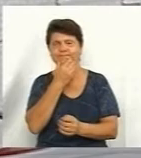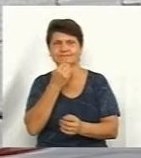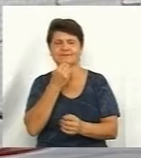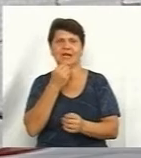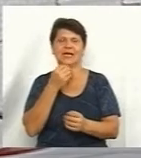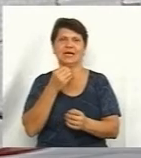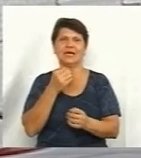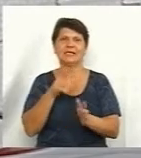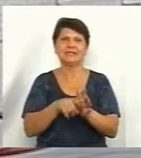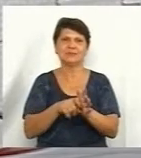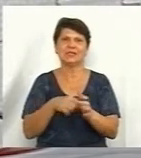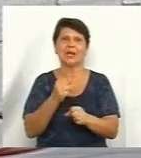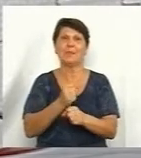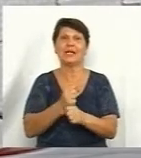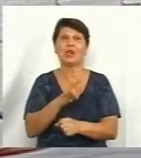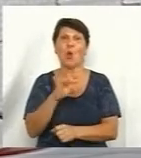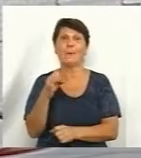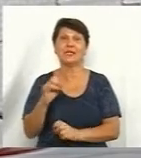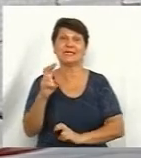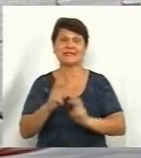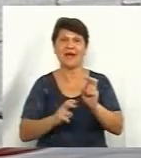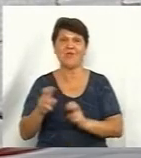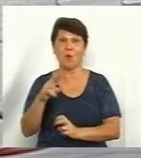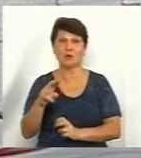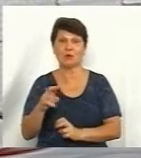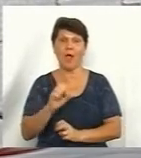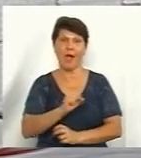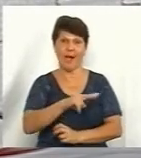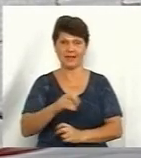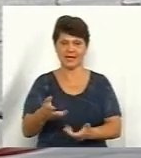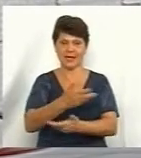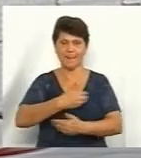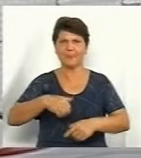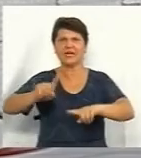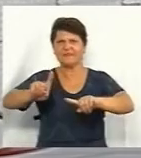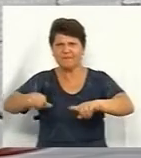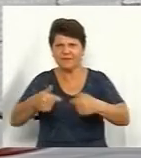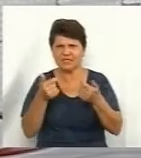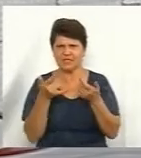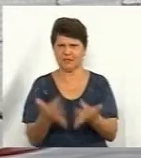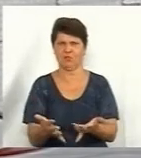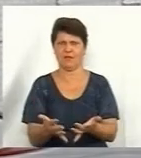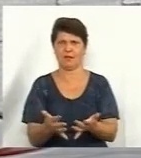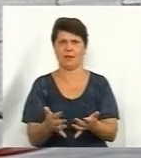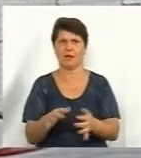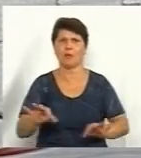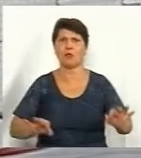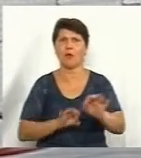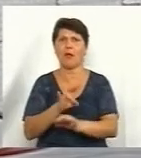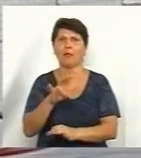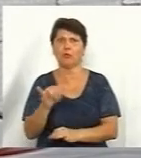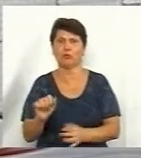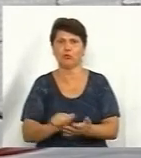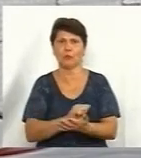завод. Але я ж кажу, ми витребували в них проєктну документацію, але того, що вони нам намагалися